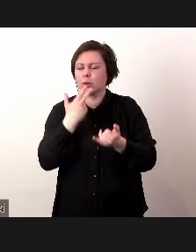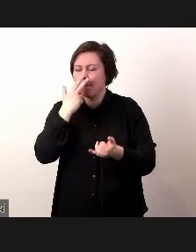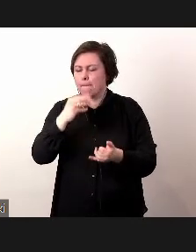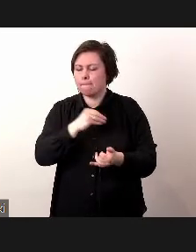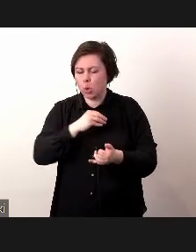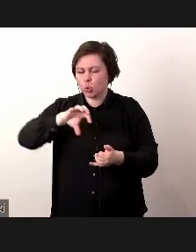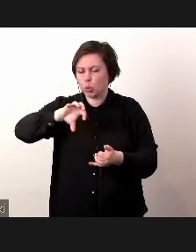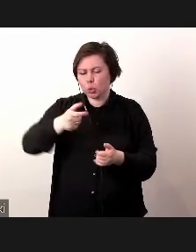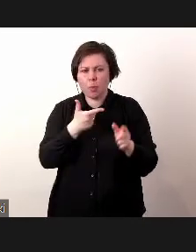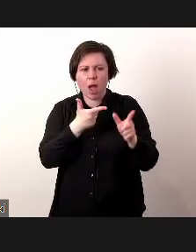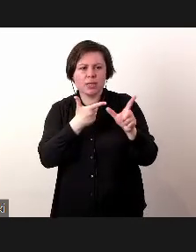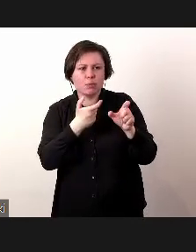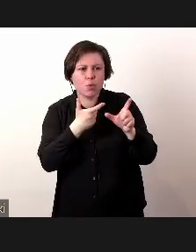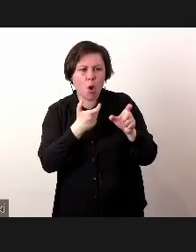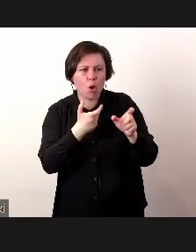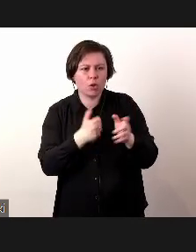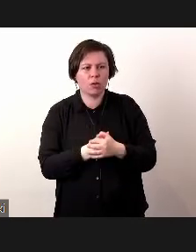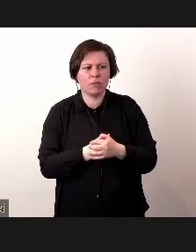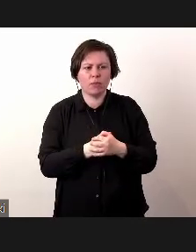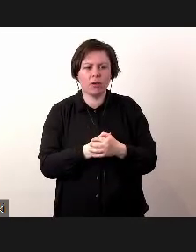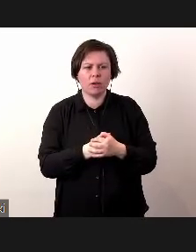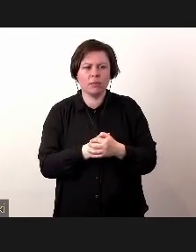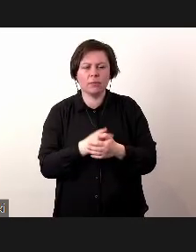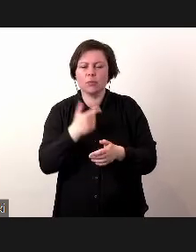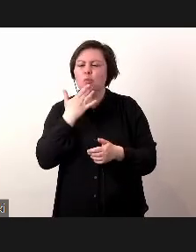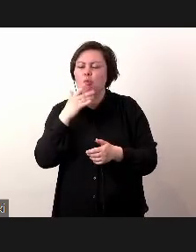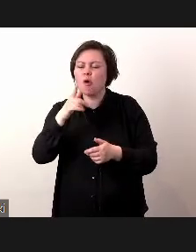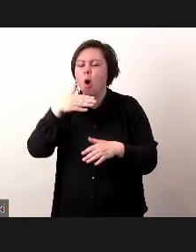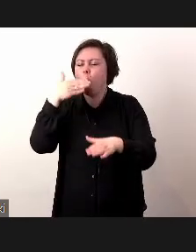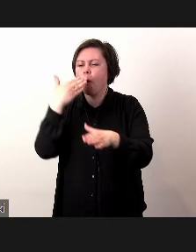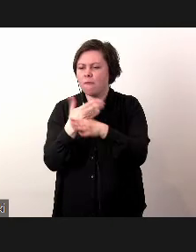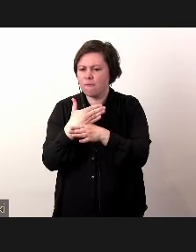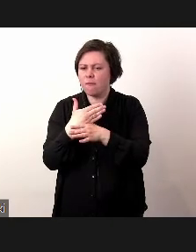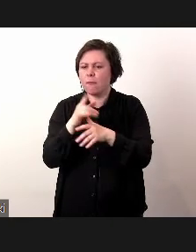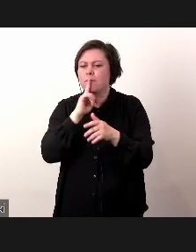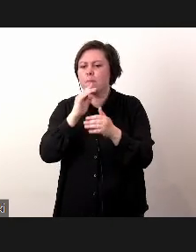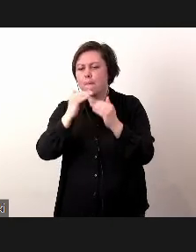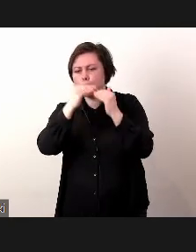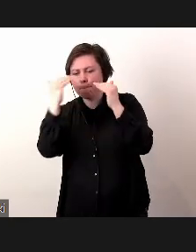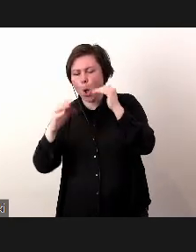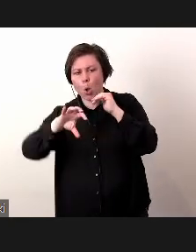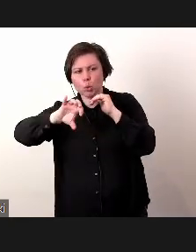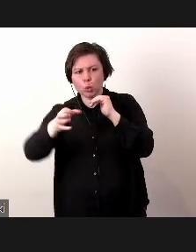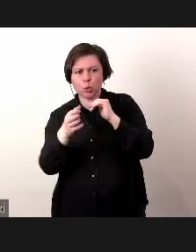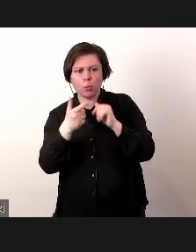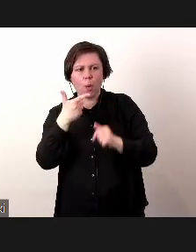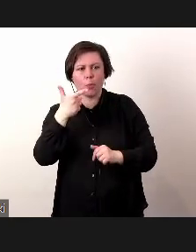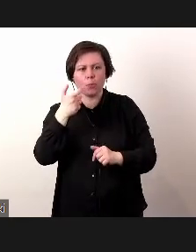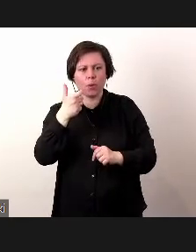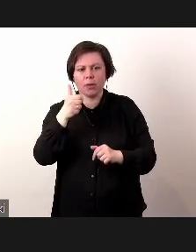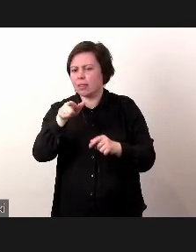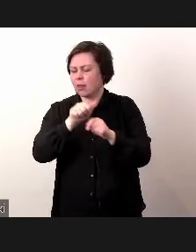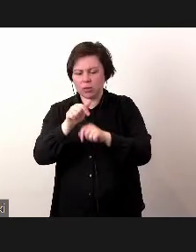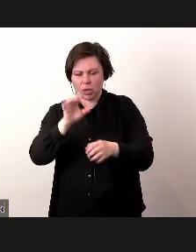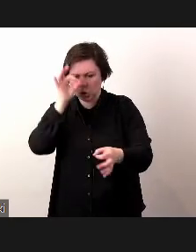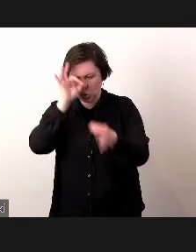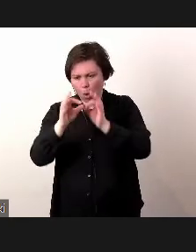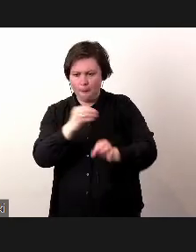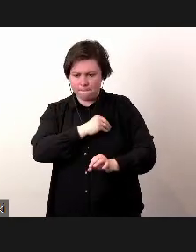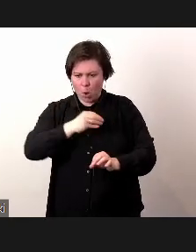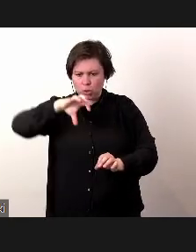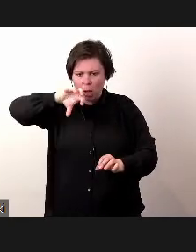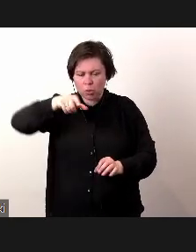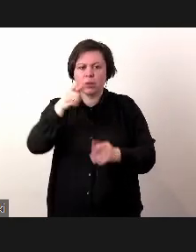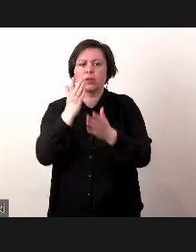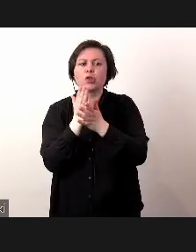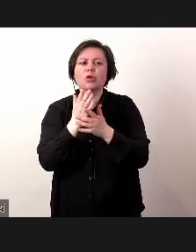Grupę Zbrojeniową, to mówimy o firmach, które są pod grupą zbrojeniową, czyli to nie jest dokładnie Polska Grupa Zbrojeniowa,